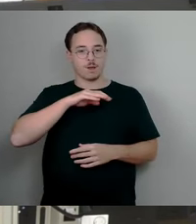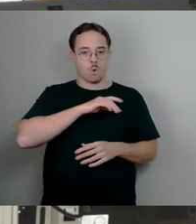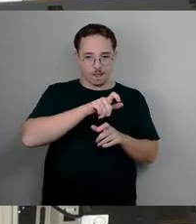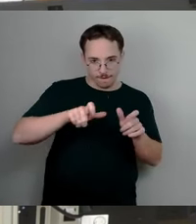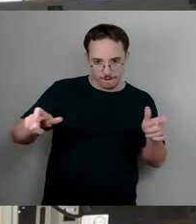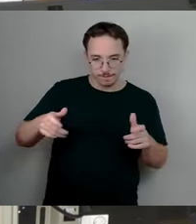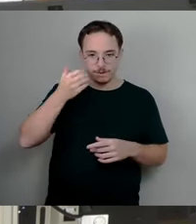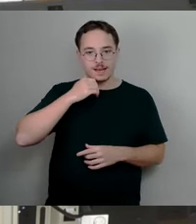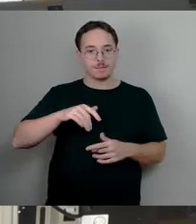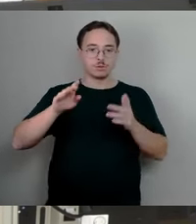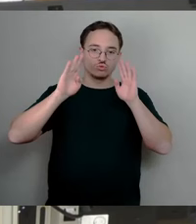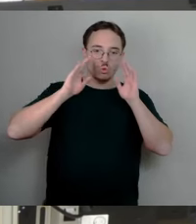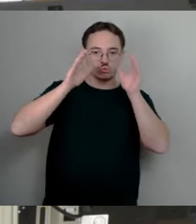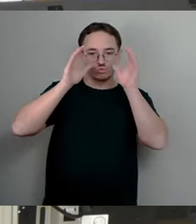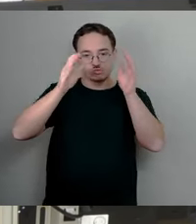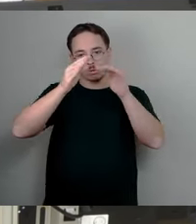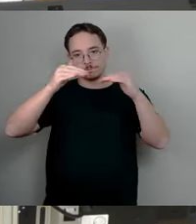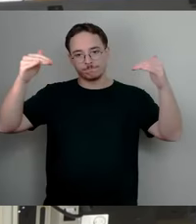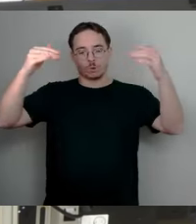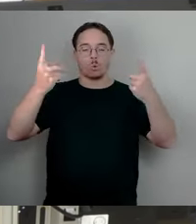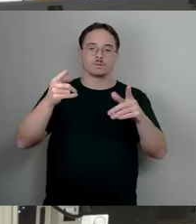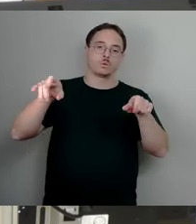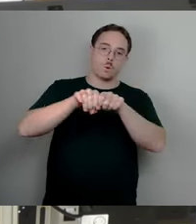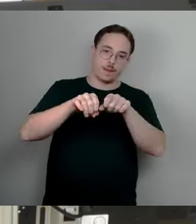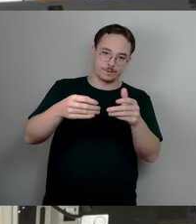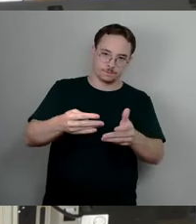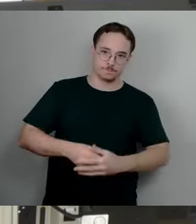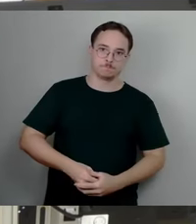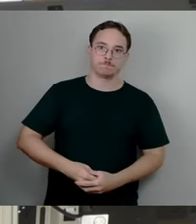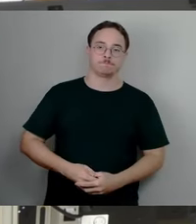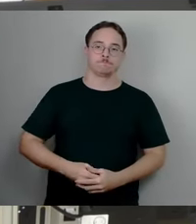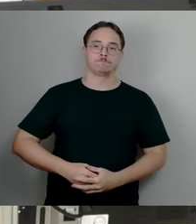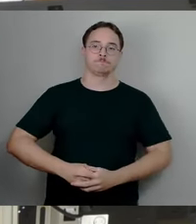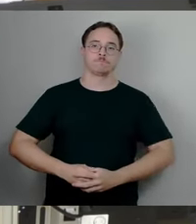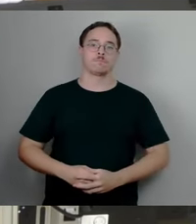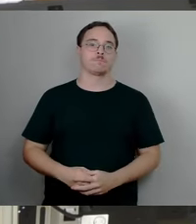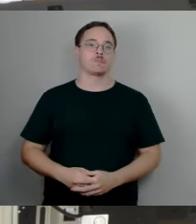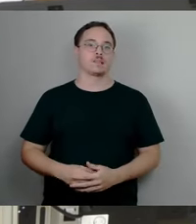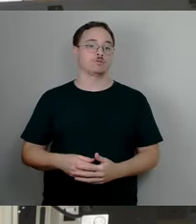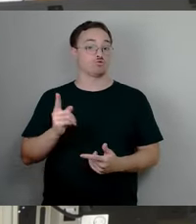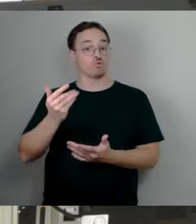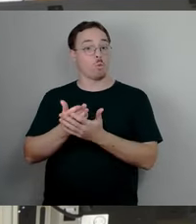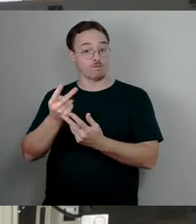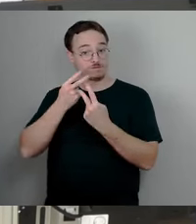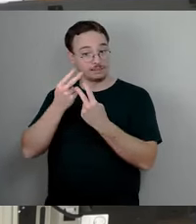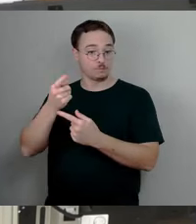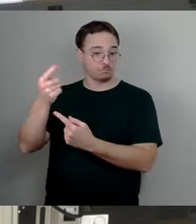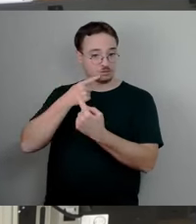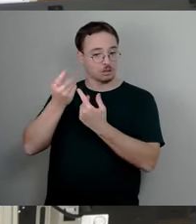einmal vielen Dank an Frau Denhagen, die ja schon sehr viel und sehr Wichtiges gesagt hat. Ich möchte eigentlich nur was zum Ergänzungsantrag der CDU sagen.